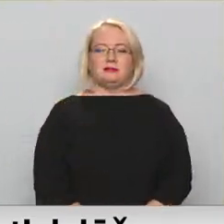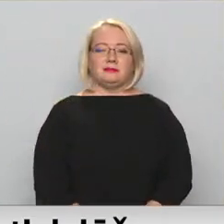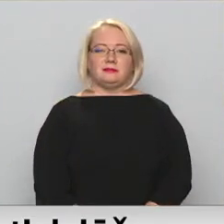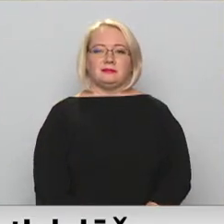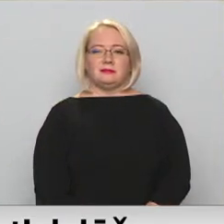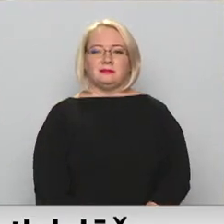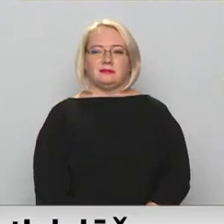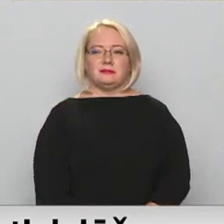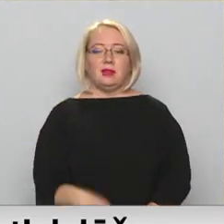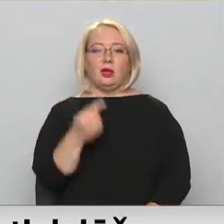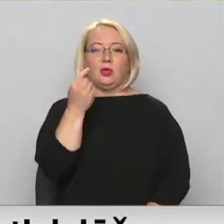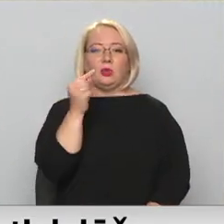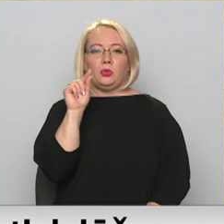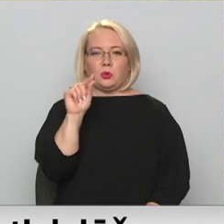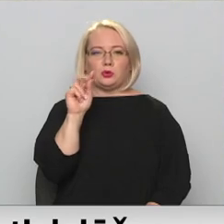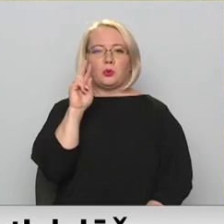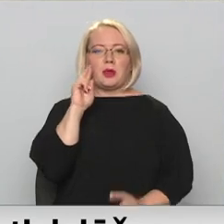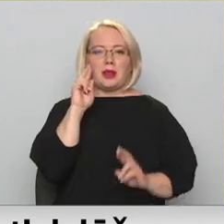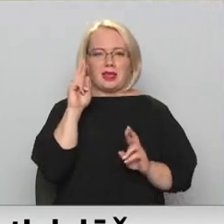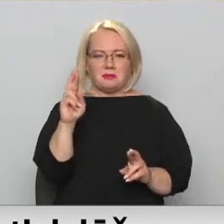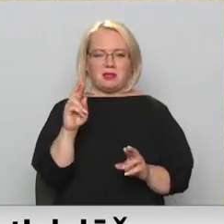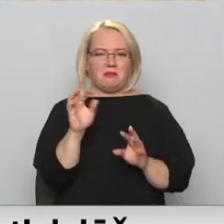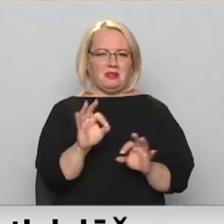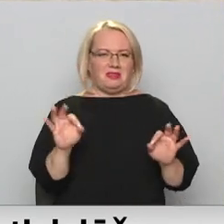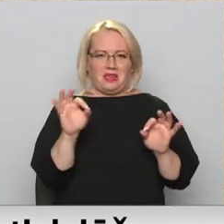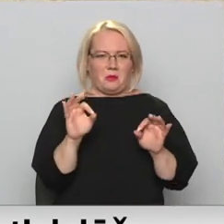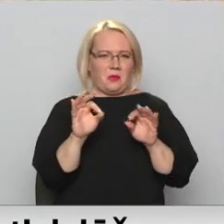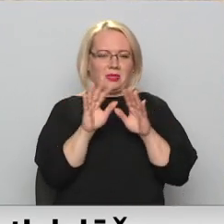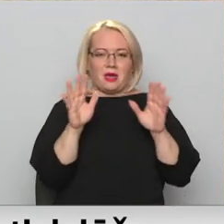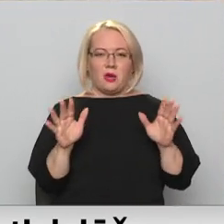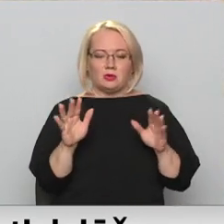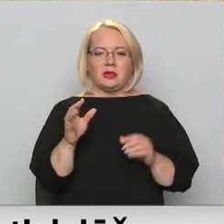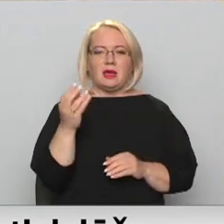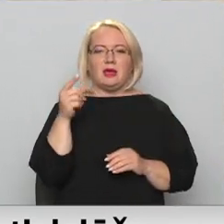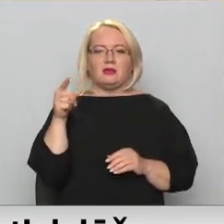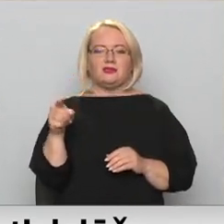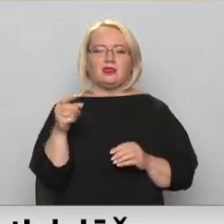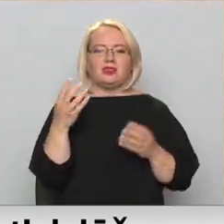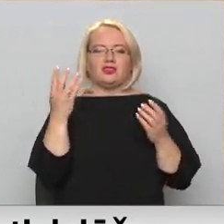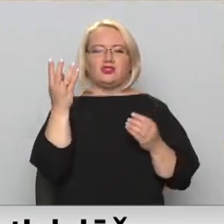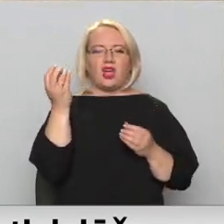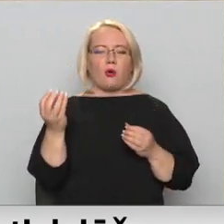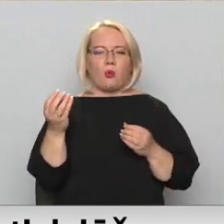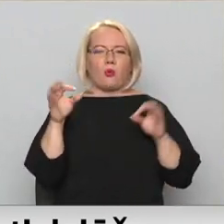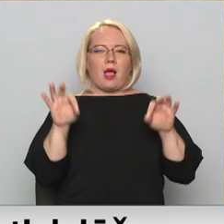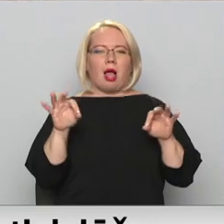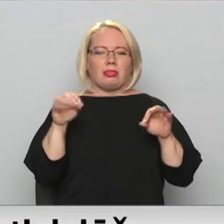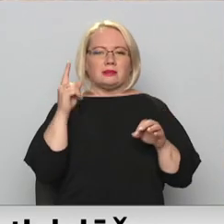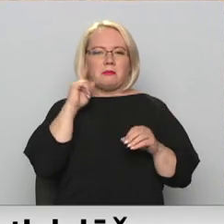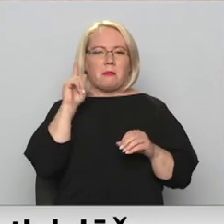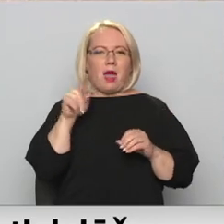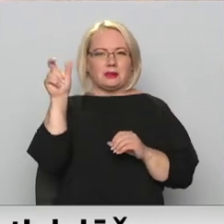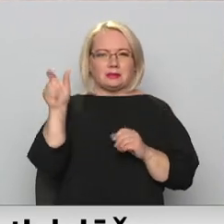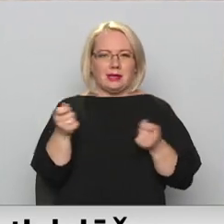Bišķiņ respektē, bet neko baigi daudz. Čiekurkaltas pārzinis retē vēstāsta. Kaimiņienas